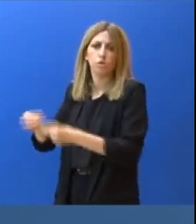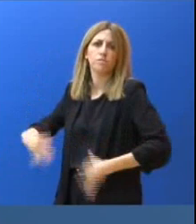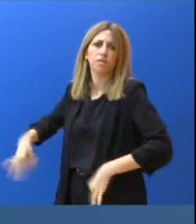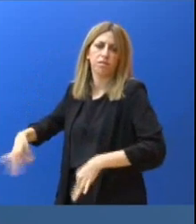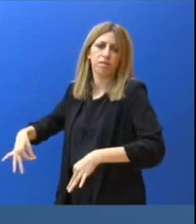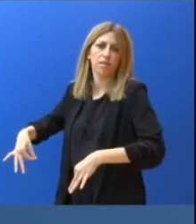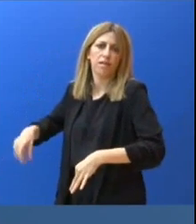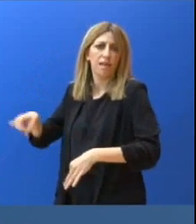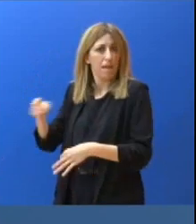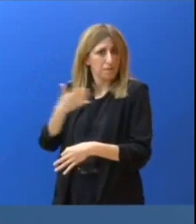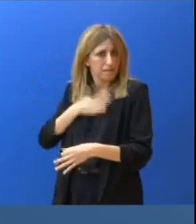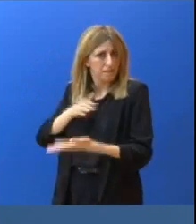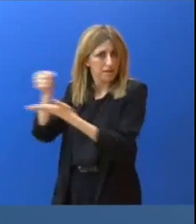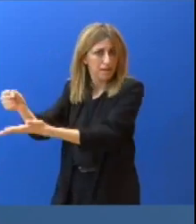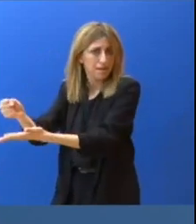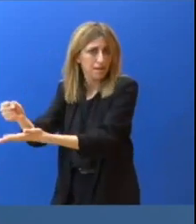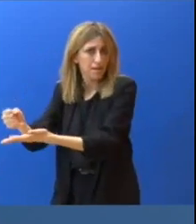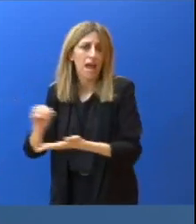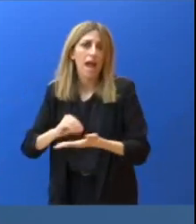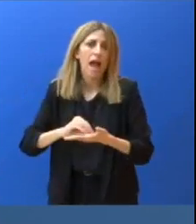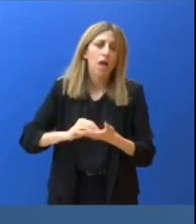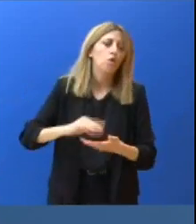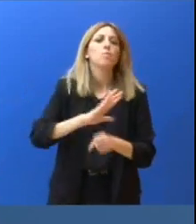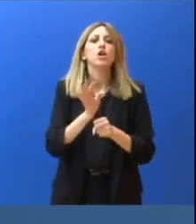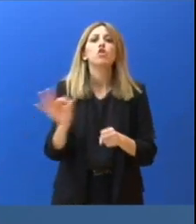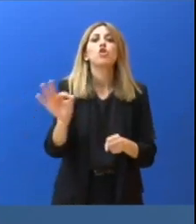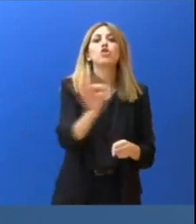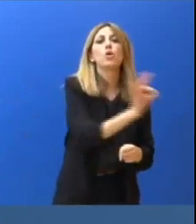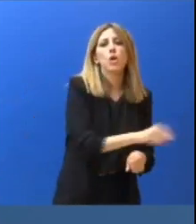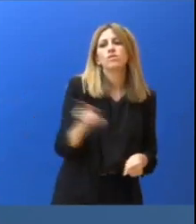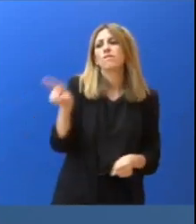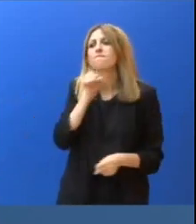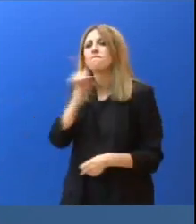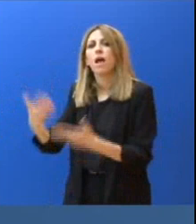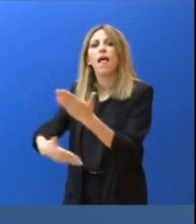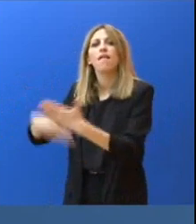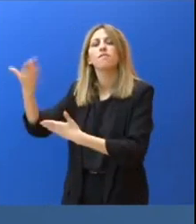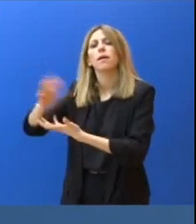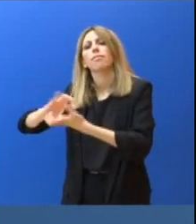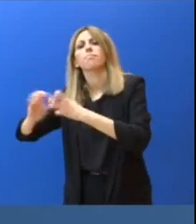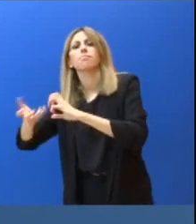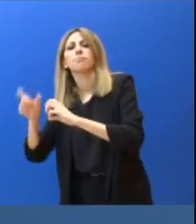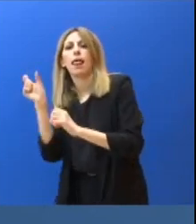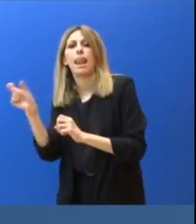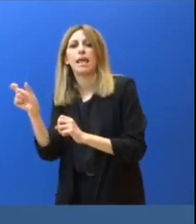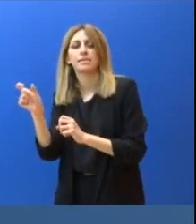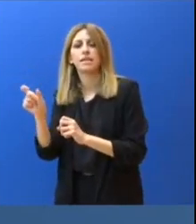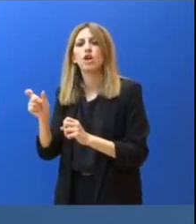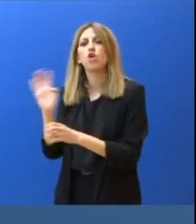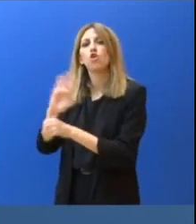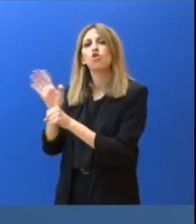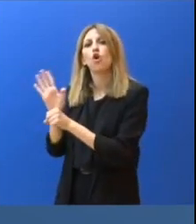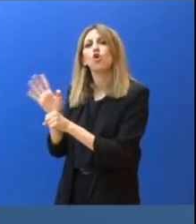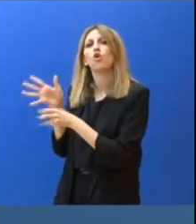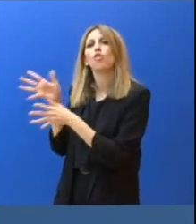και να χαρακτηρίζει τον κορονοϊό ως κοροϊδοϊό είναι προφανές ότι όταν δεν υπάρχει